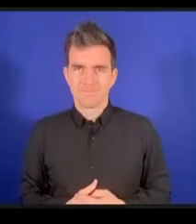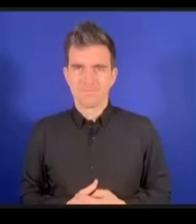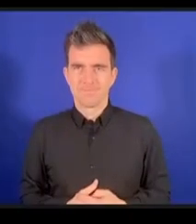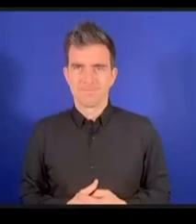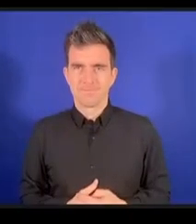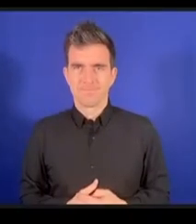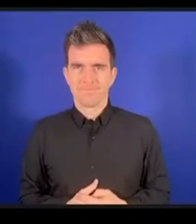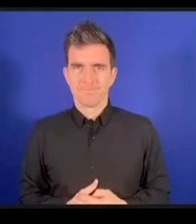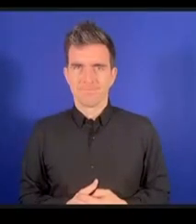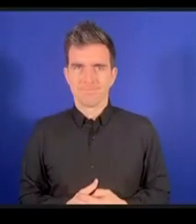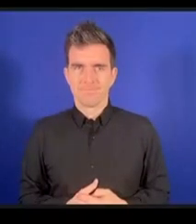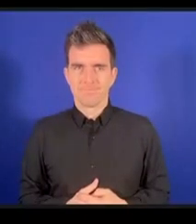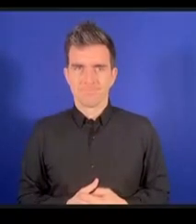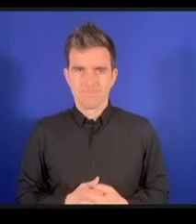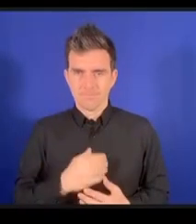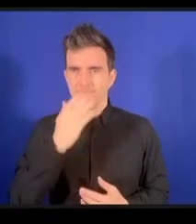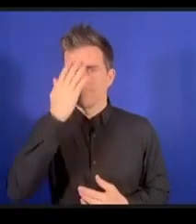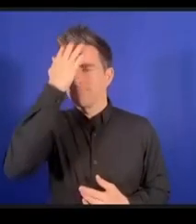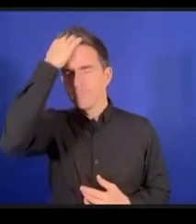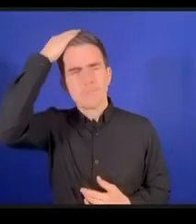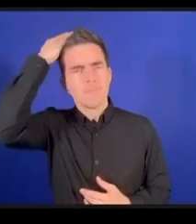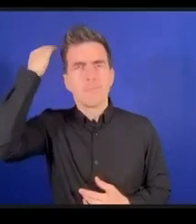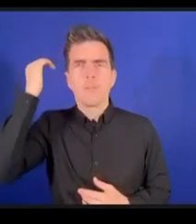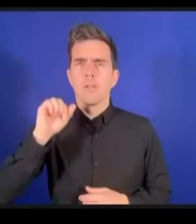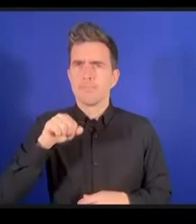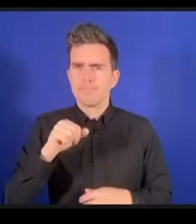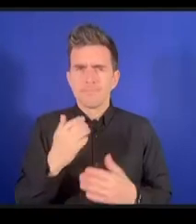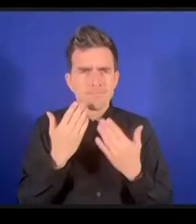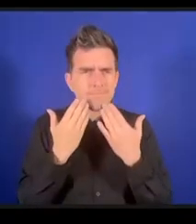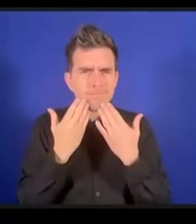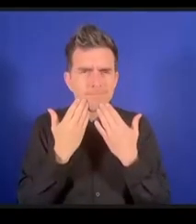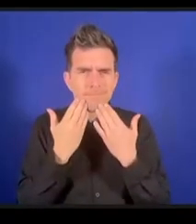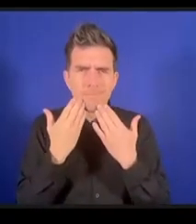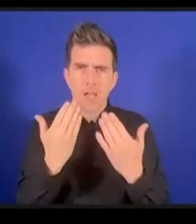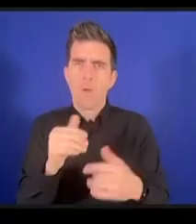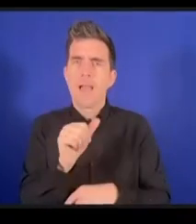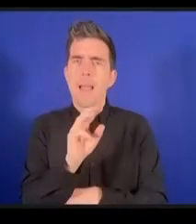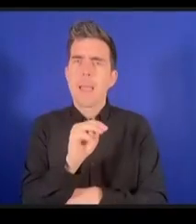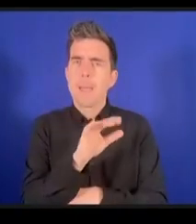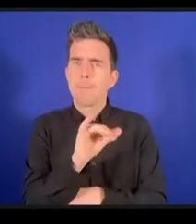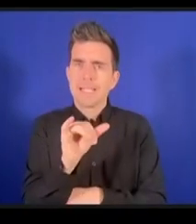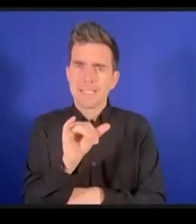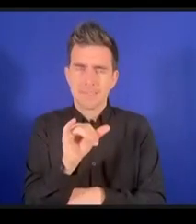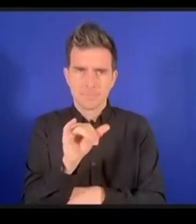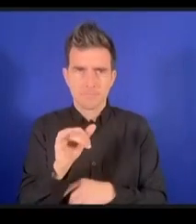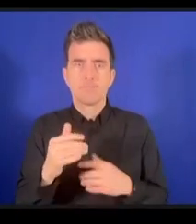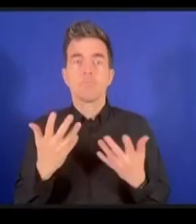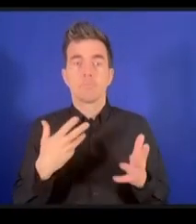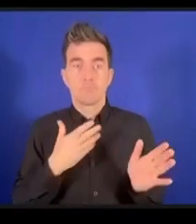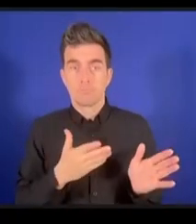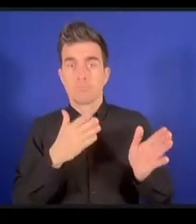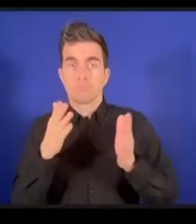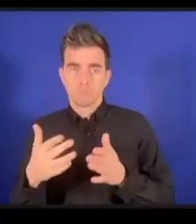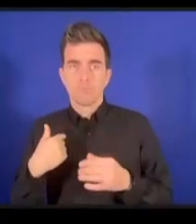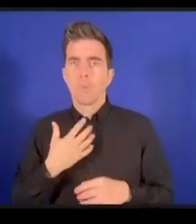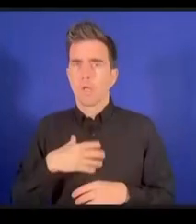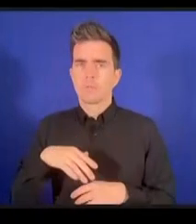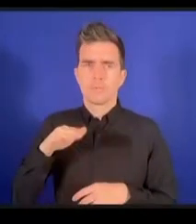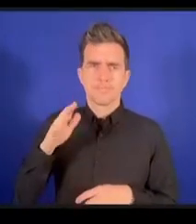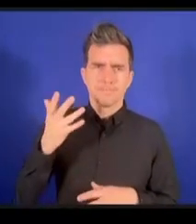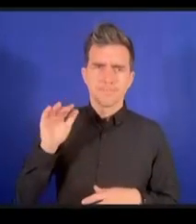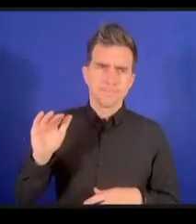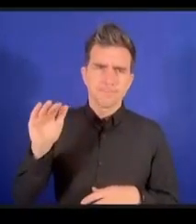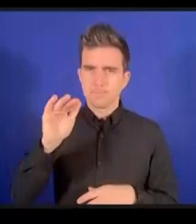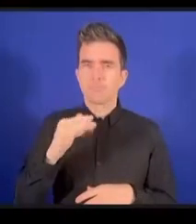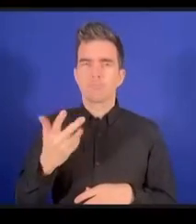merci beaucoup et nous donnons la parole à Magentra pour la coalition dynamique sur les emplois et la santé mentale